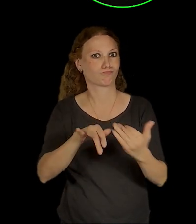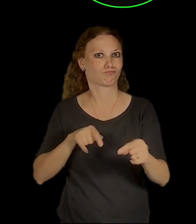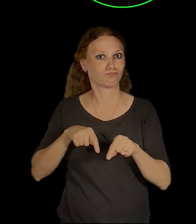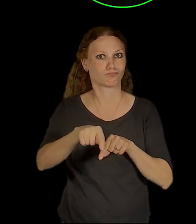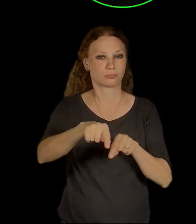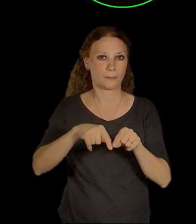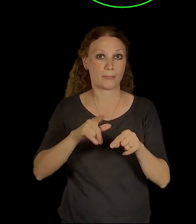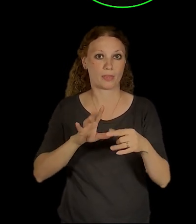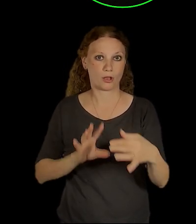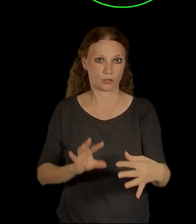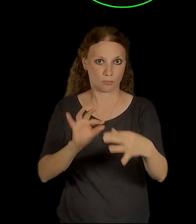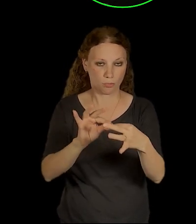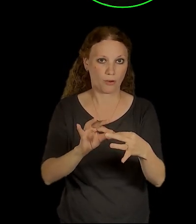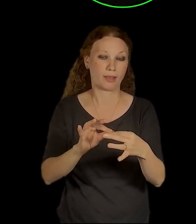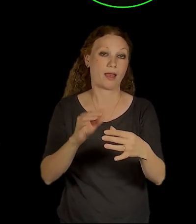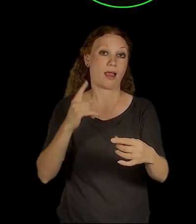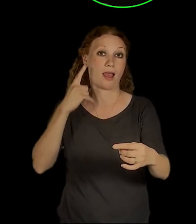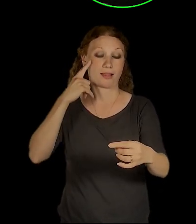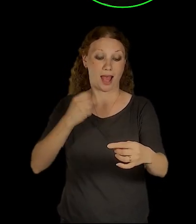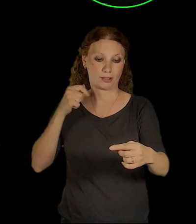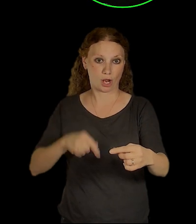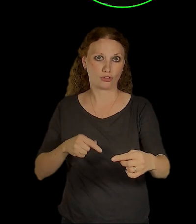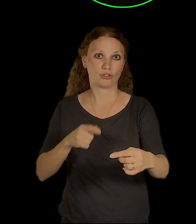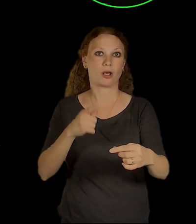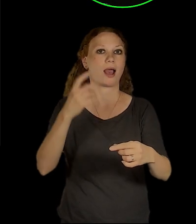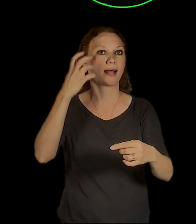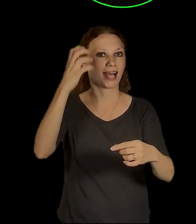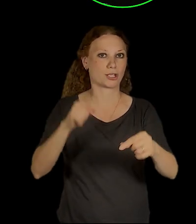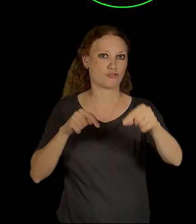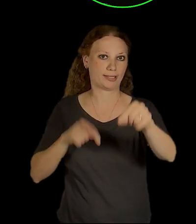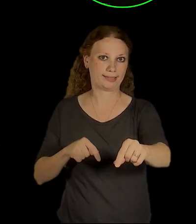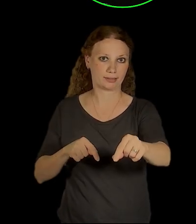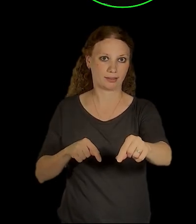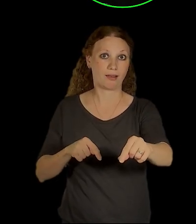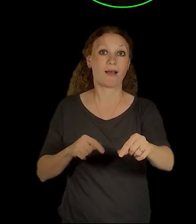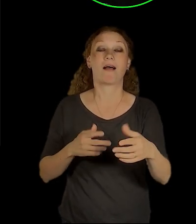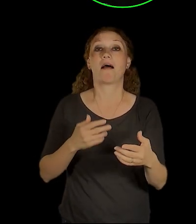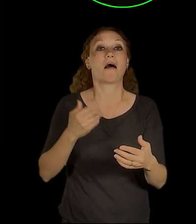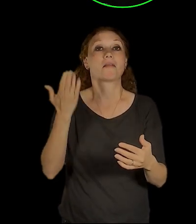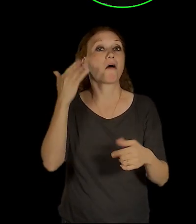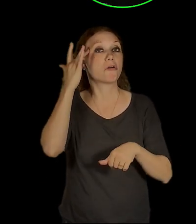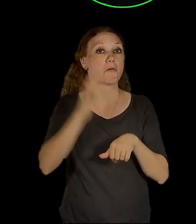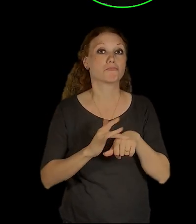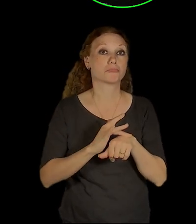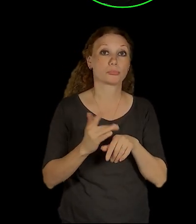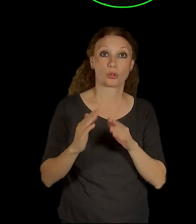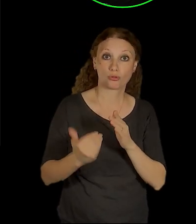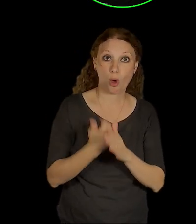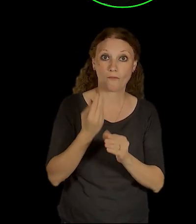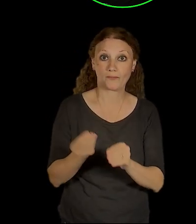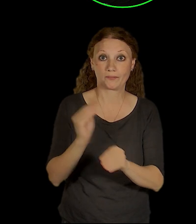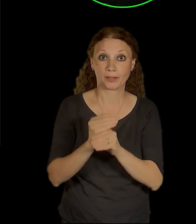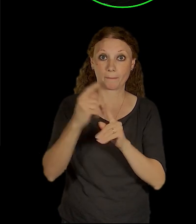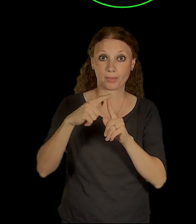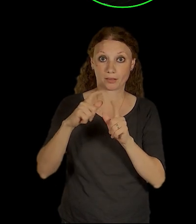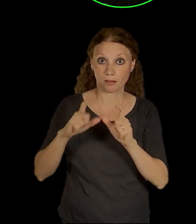nádražím. V té době jsme ještě nikdo netušili, že nějaký terminál bude existovat. Tam byl naplánovaný